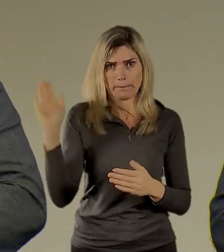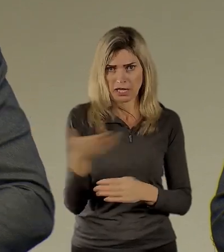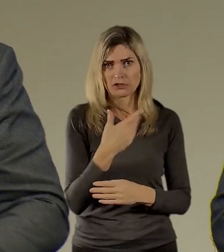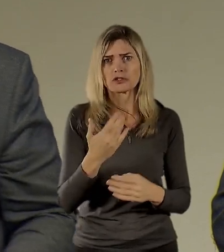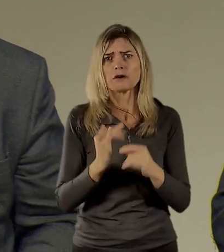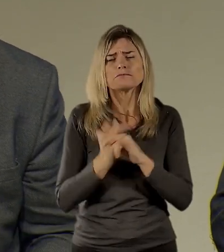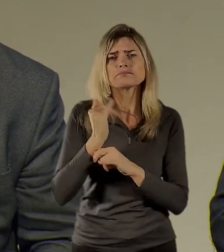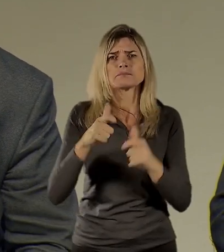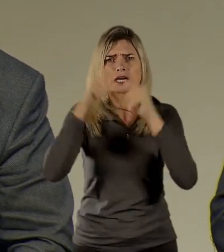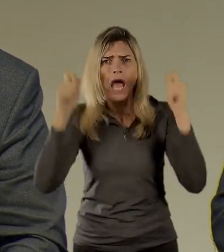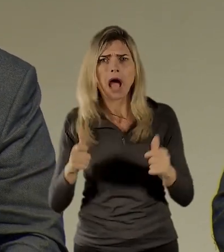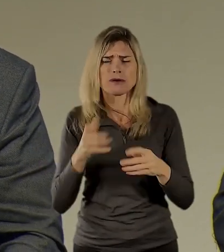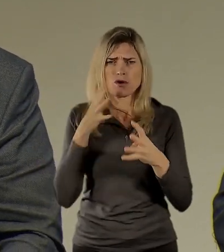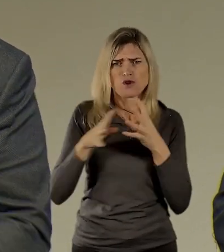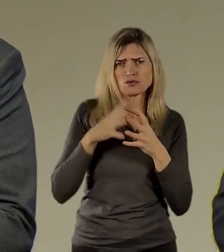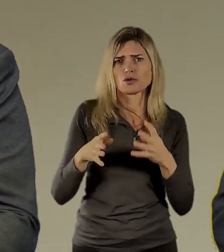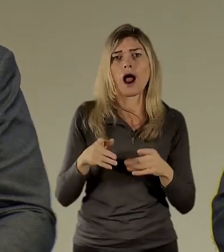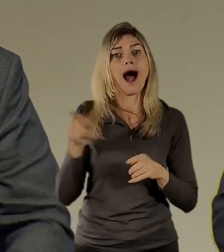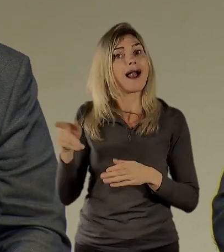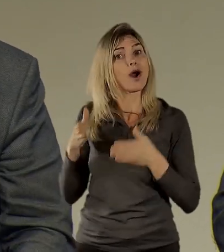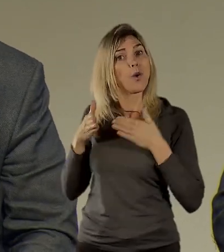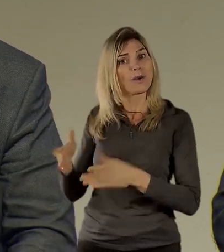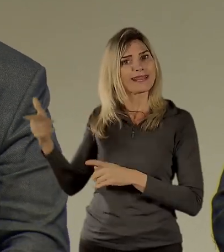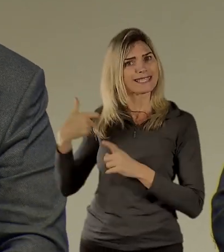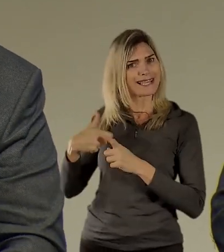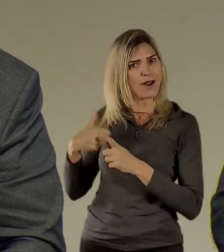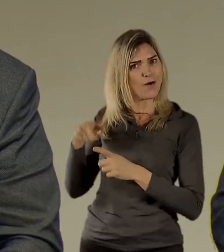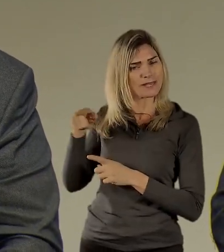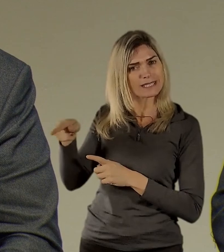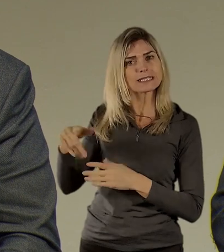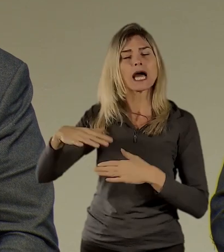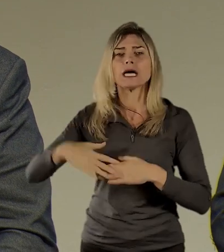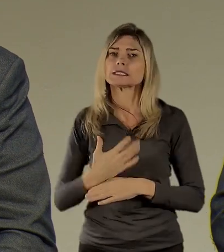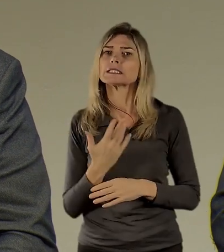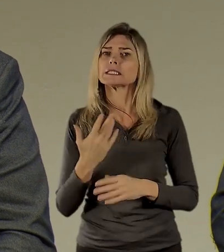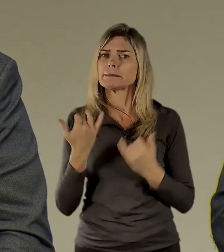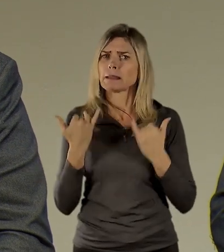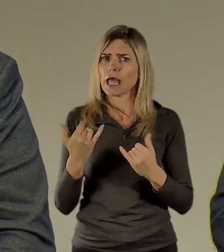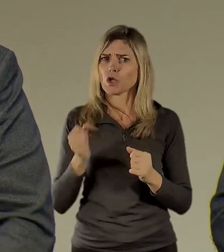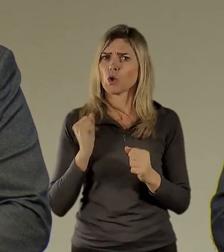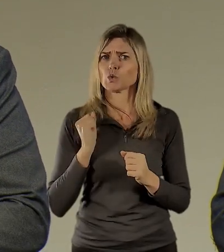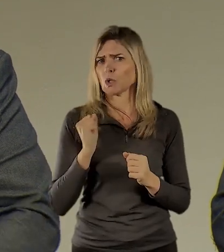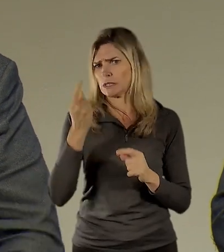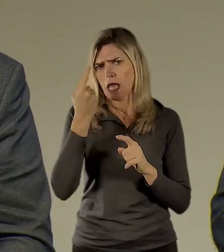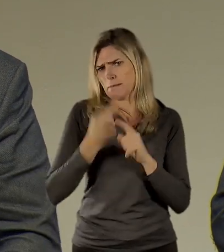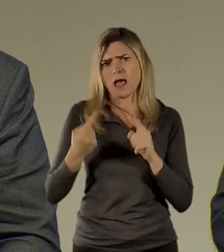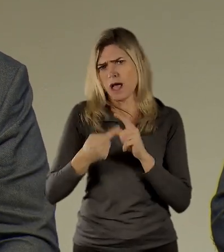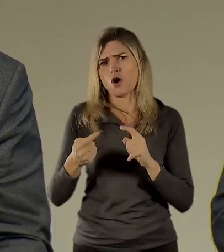nejenom, že právě Kanovnická ulice je místem, kde se Pražan snaží vyhnout turistům a tak tam třeba zabloudí, ale